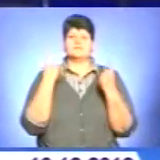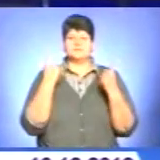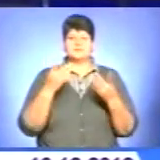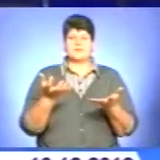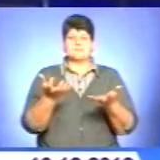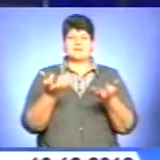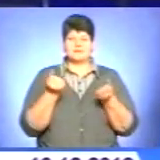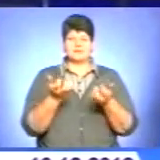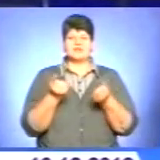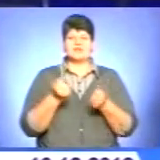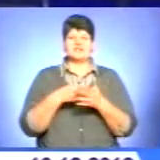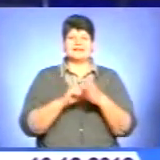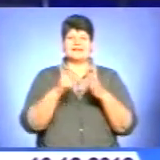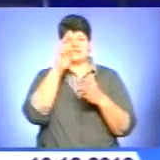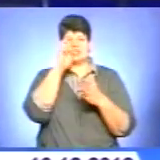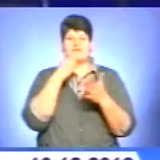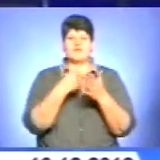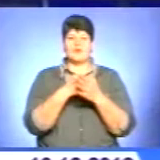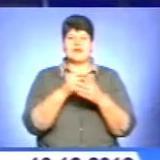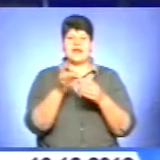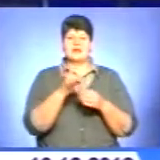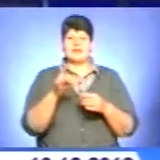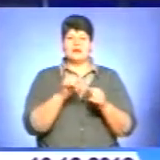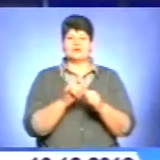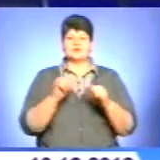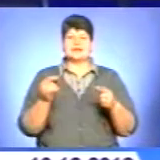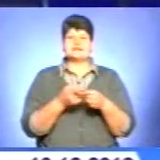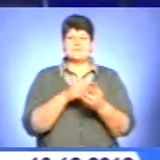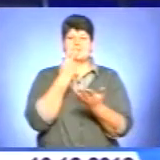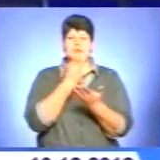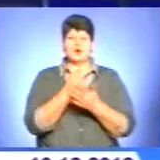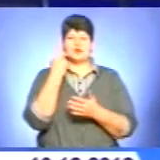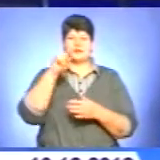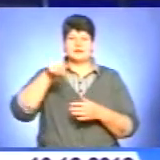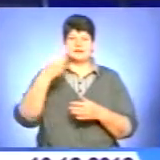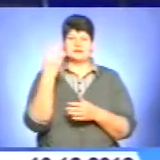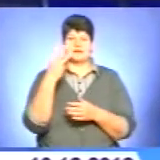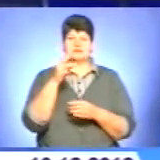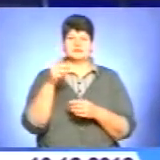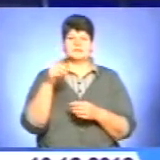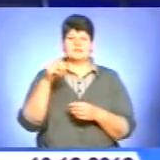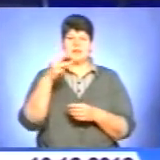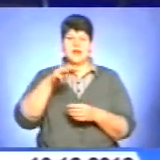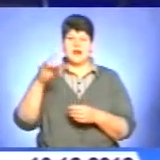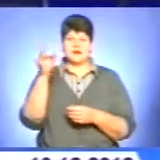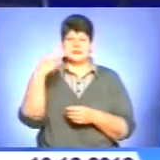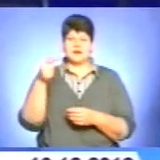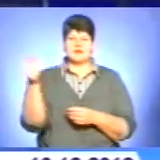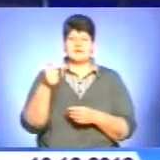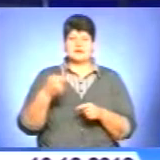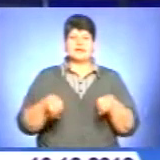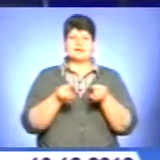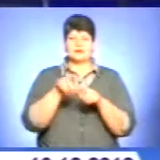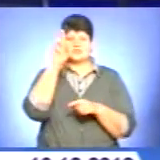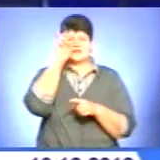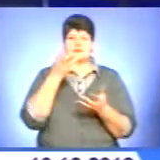отримують через Державний фонд регіонального розвитку. На це передбачено 1,3 млрд грн. Також державна підтримка